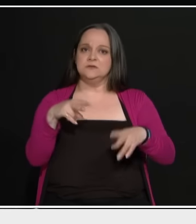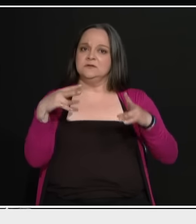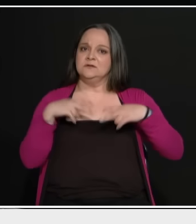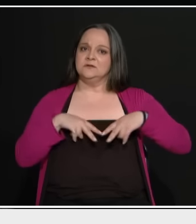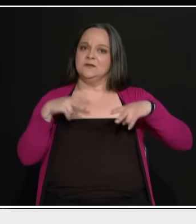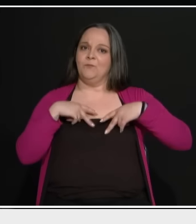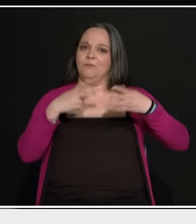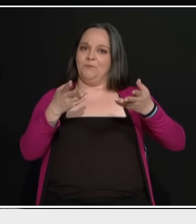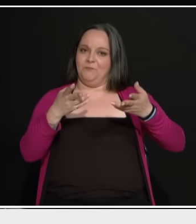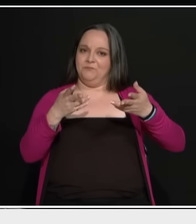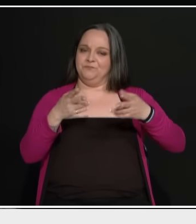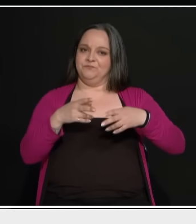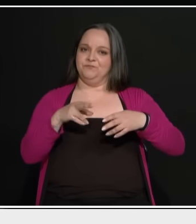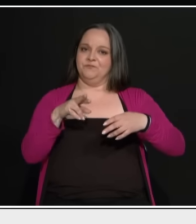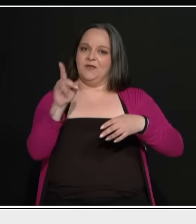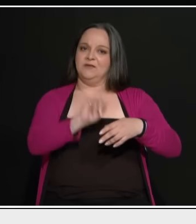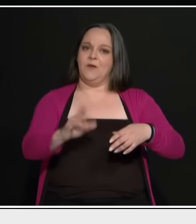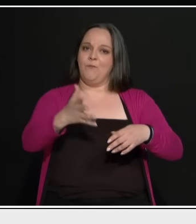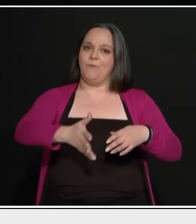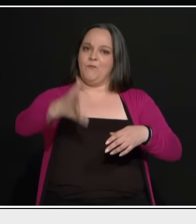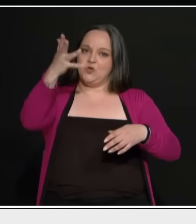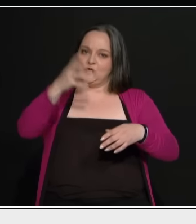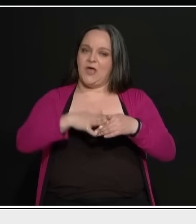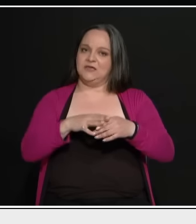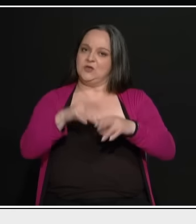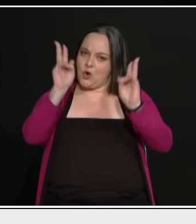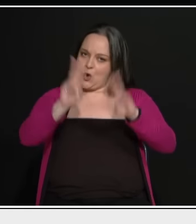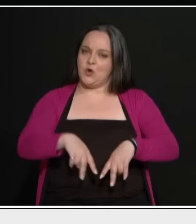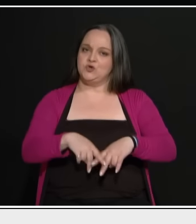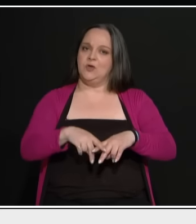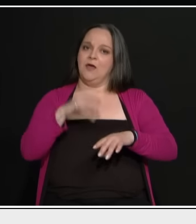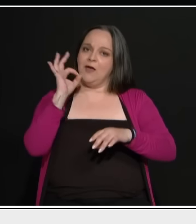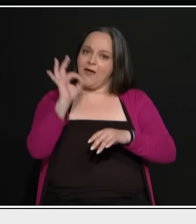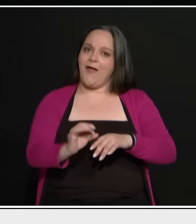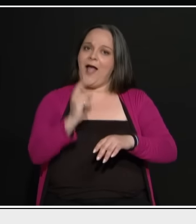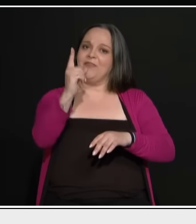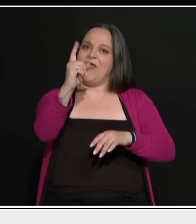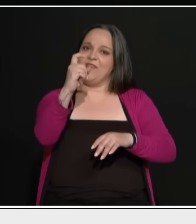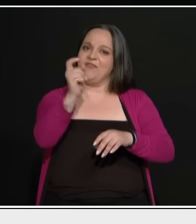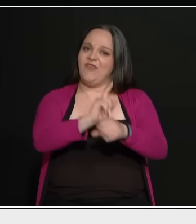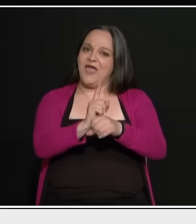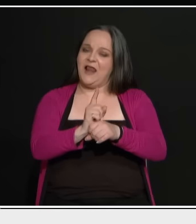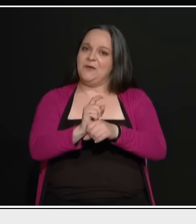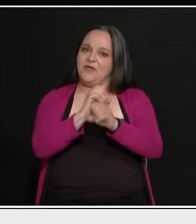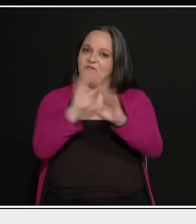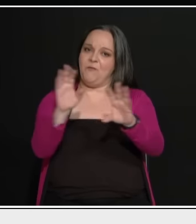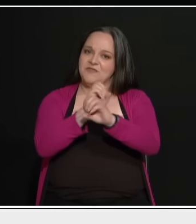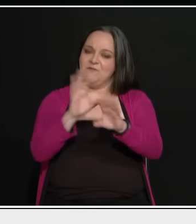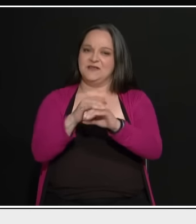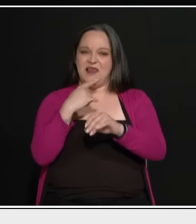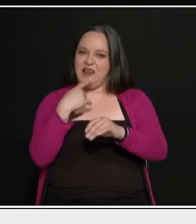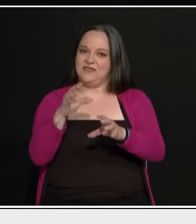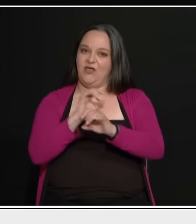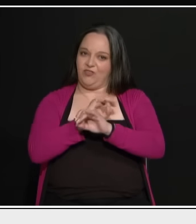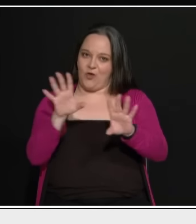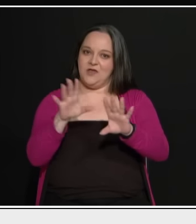μέρα σποτ. Άμα ανοίξετε σήμερα την ΕΡΤ, το Μέγκα, τον Αντένα, κάθε 10 λεφτά διακόπτουνε και έχουν βάσει σποτ. Τα δωρεάν σποτ, λέτε. Δεν